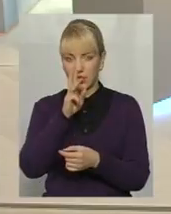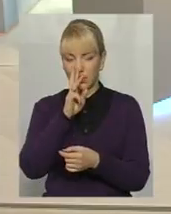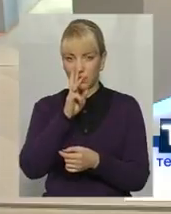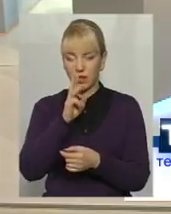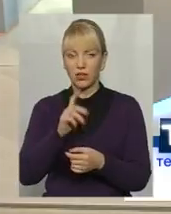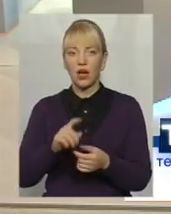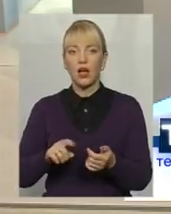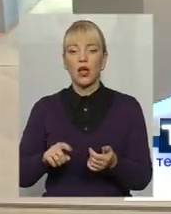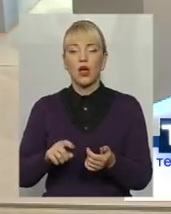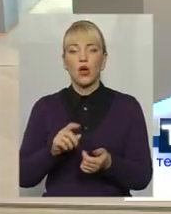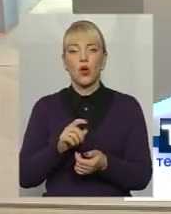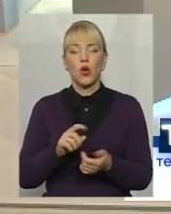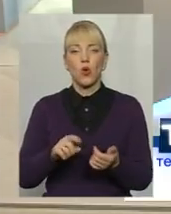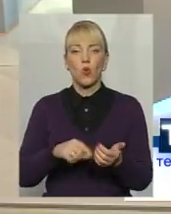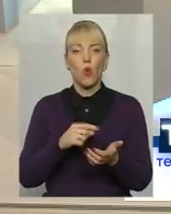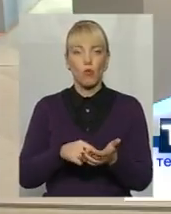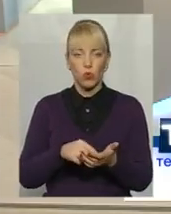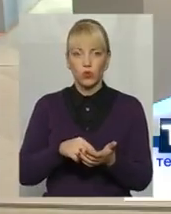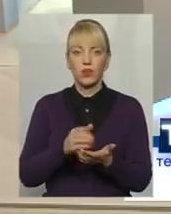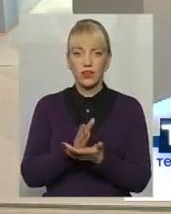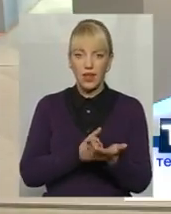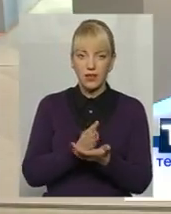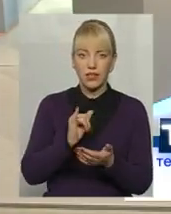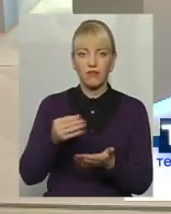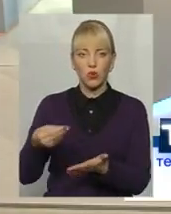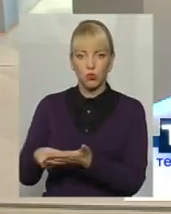комунальників і бюджетників? Чи ні?